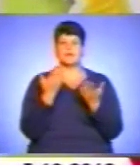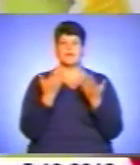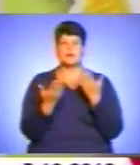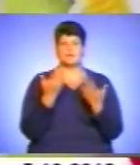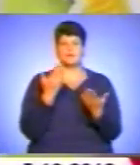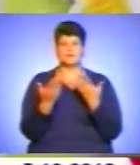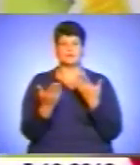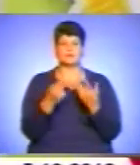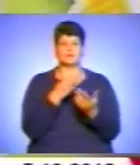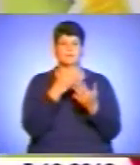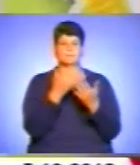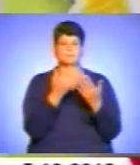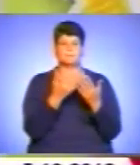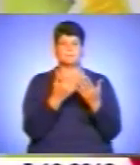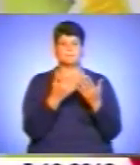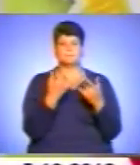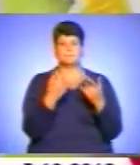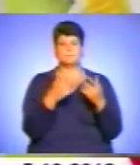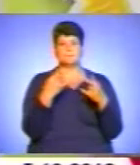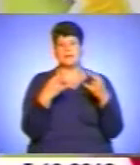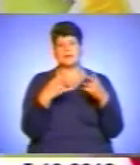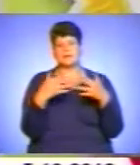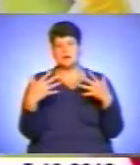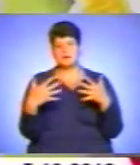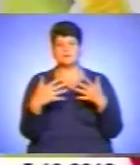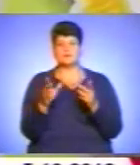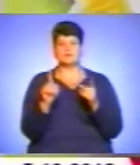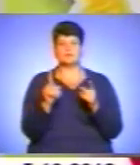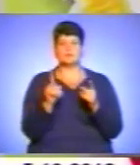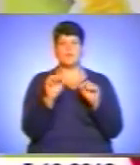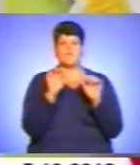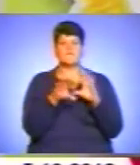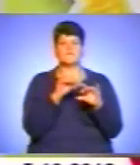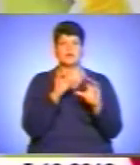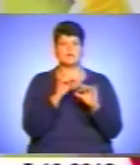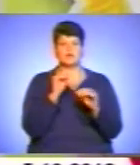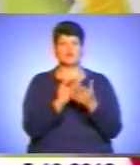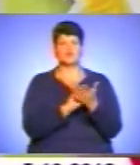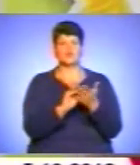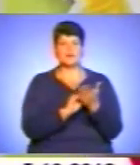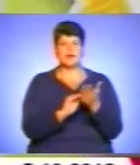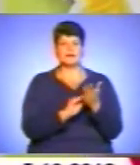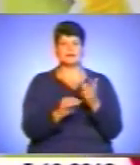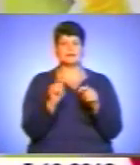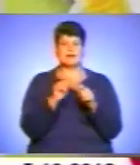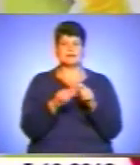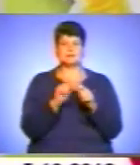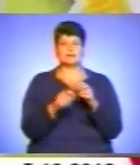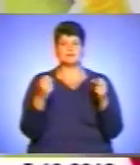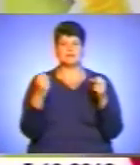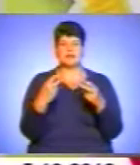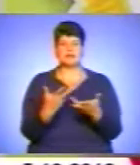передачі вже безпосередньо даного файлу для того, щоб виборець, журналіст, експерти, спеціалісти,